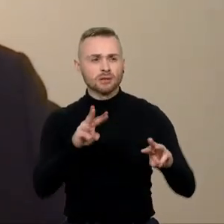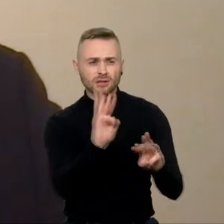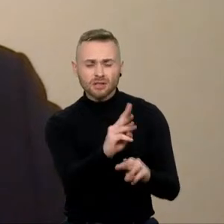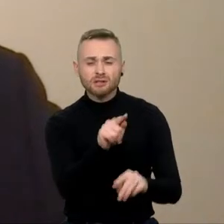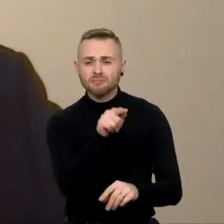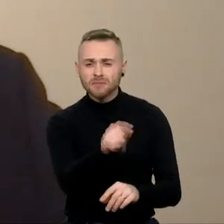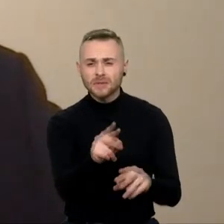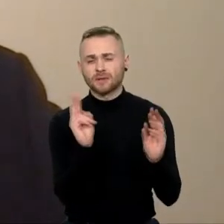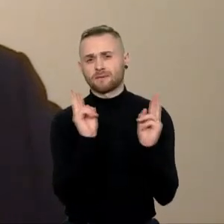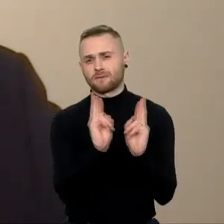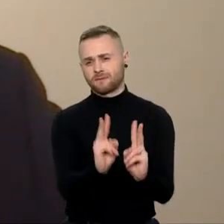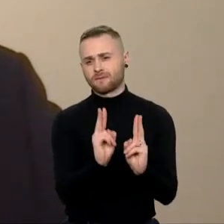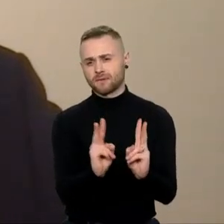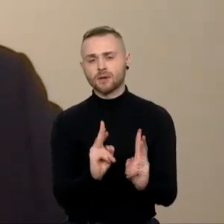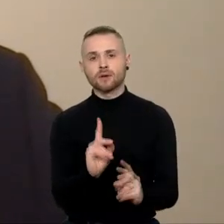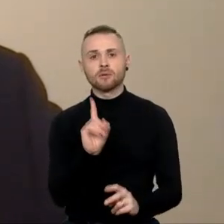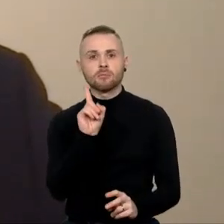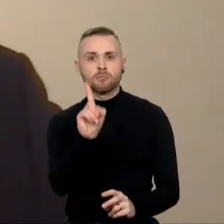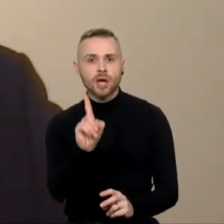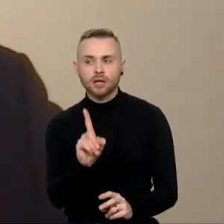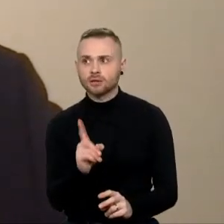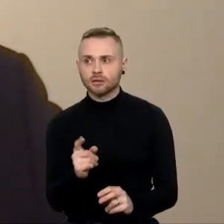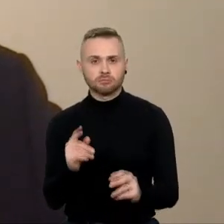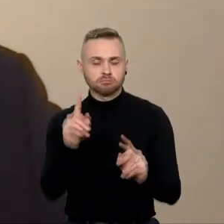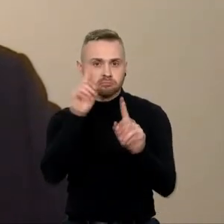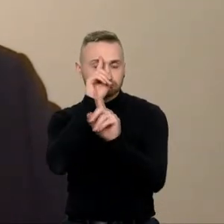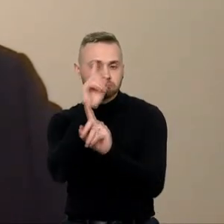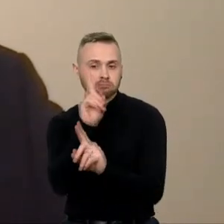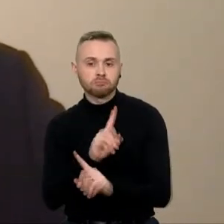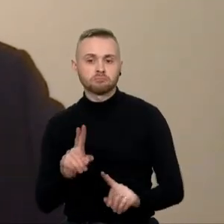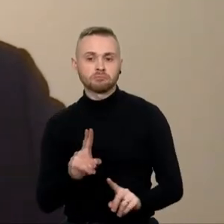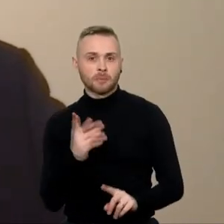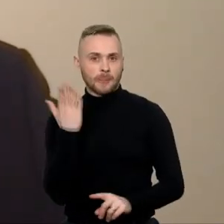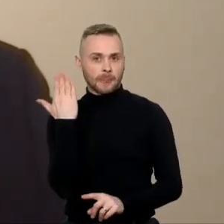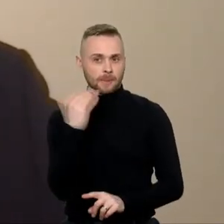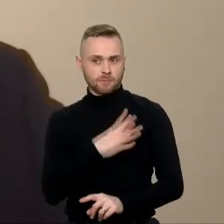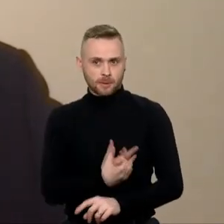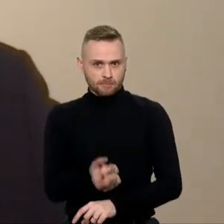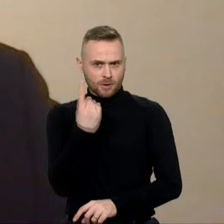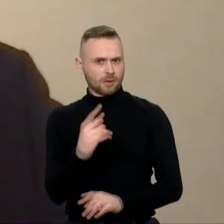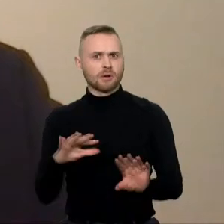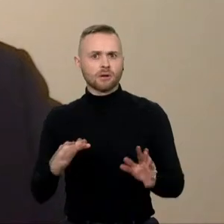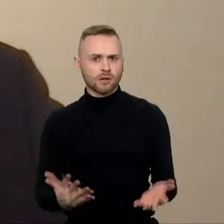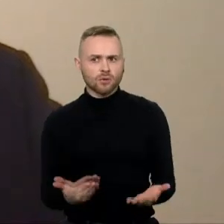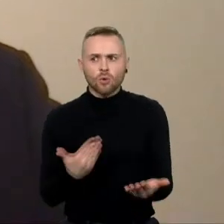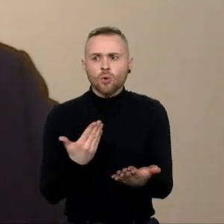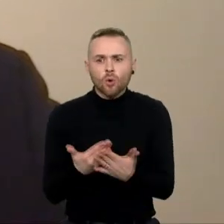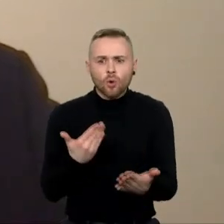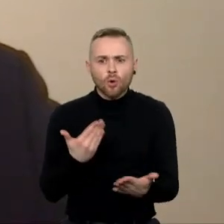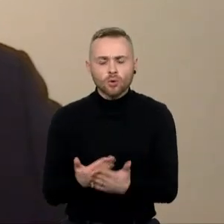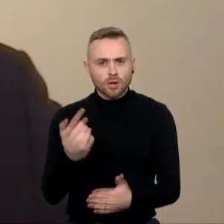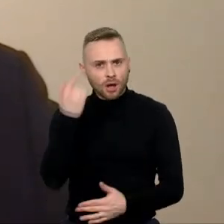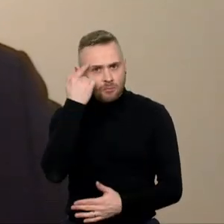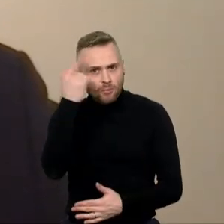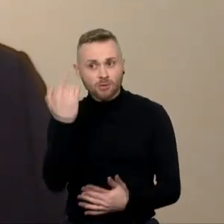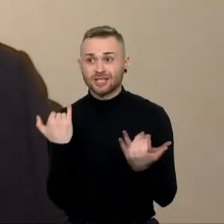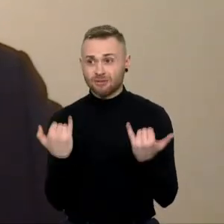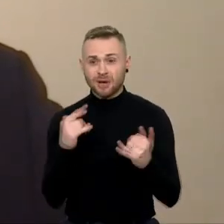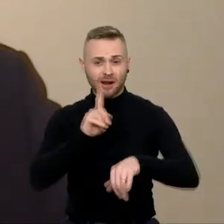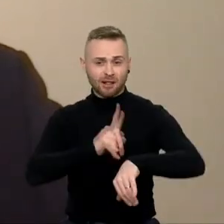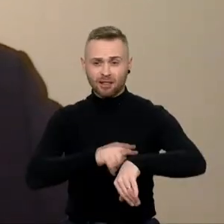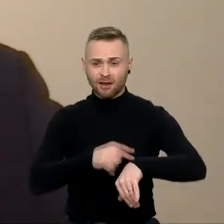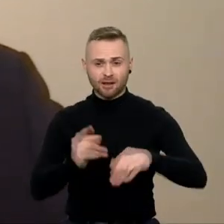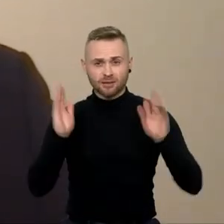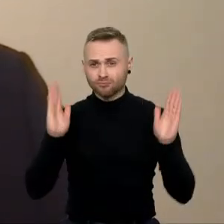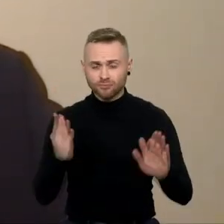Tačiau, kas įvyko tokio, kas įvyko tokio reikšmingo pastaruojo metu, kad reikėtų tokių sudėtingų laikotrių priimti